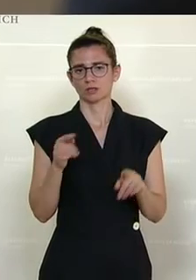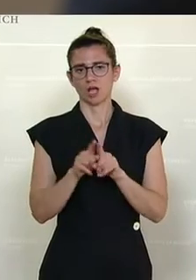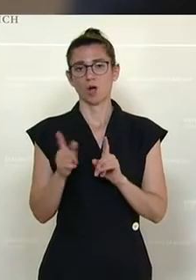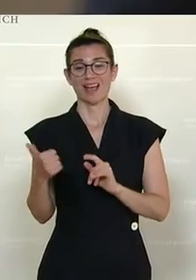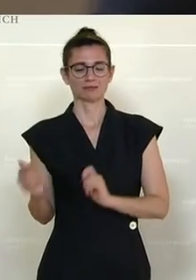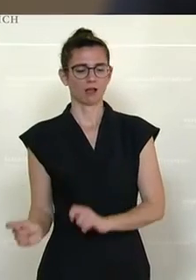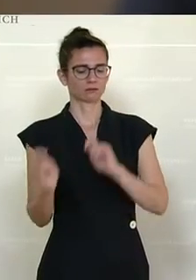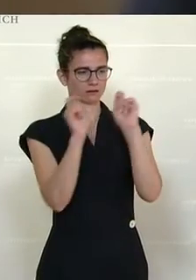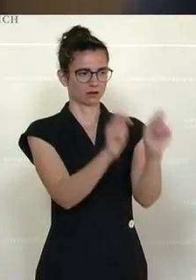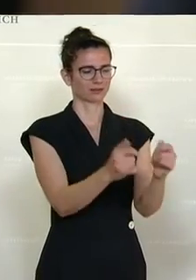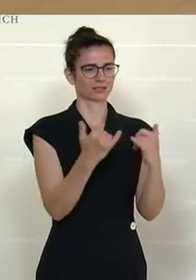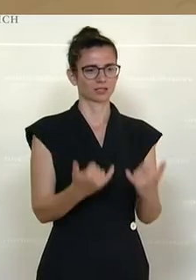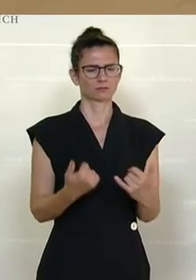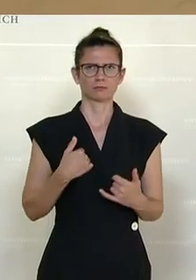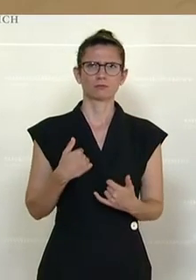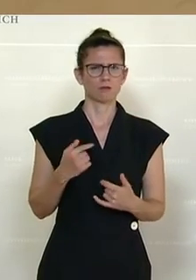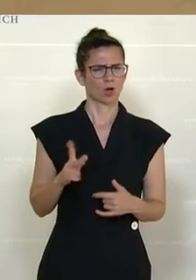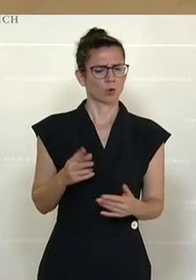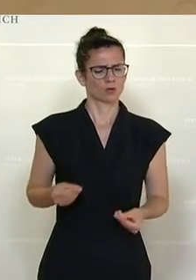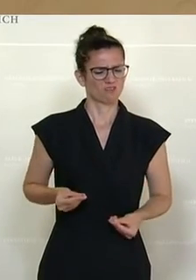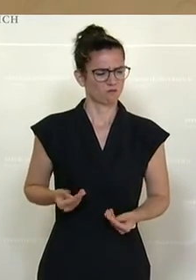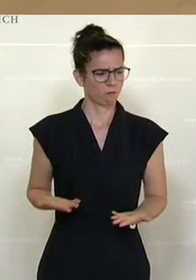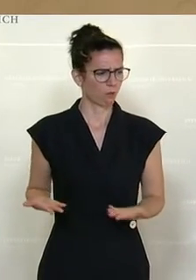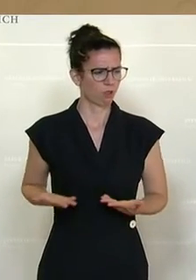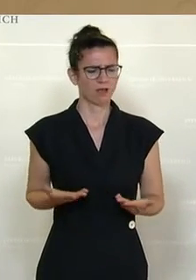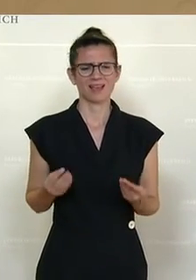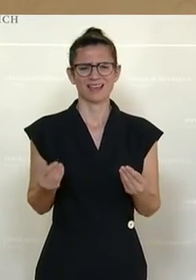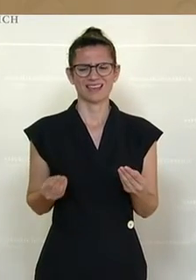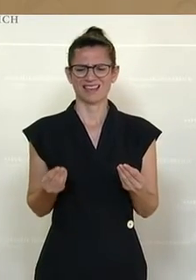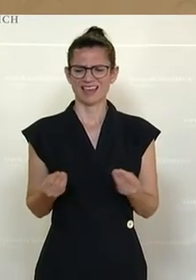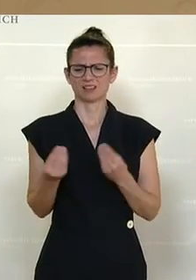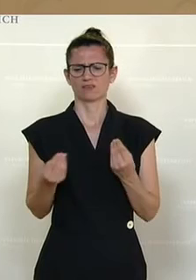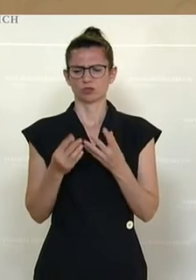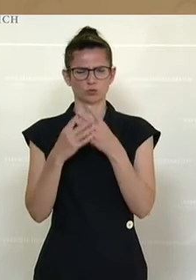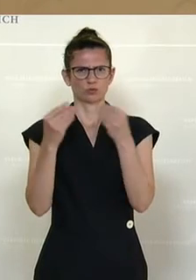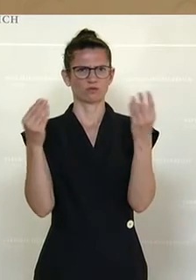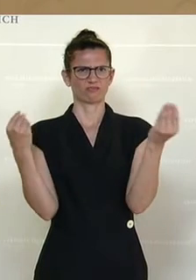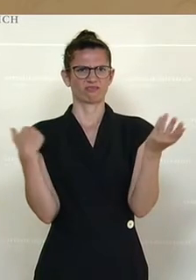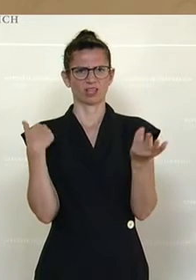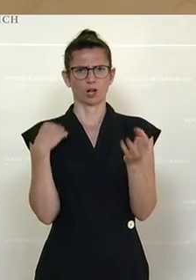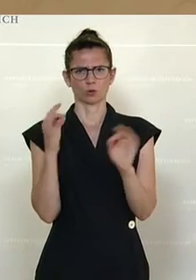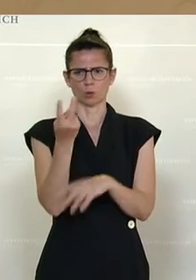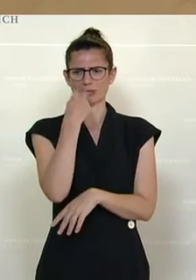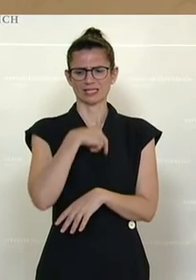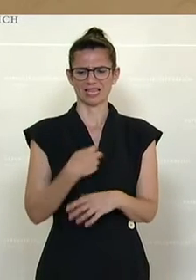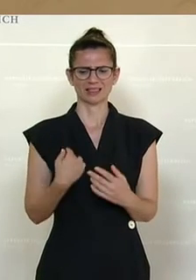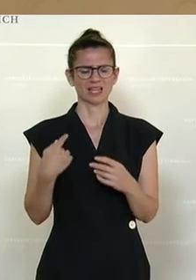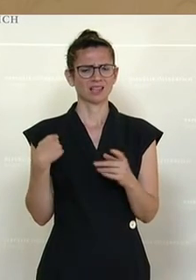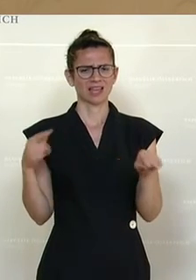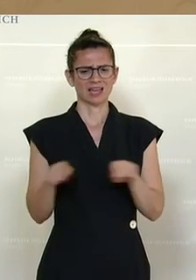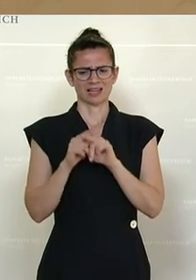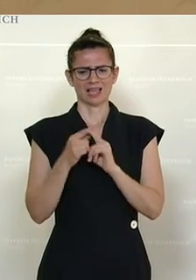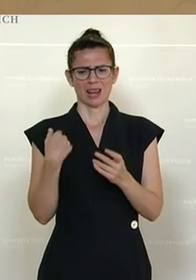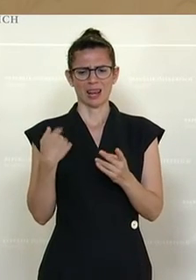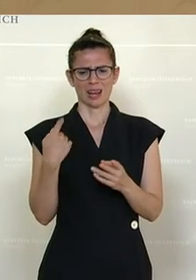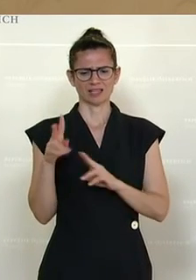Antrag stellen, weil wir schon das Gefühl haben, dass hier etwas übers Ziel hinausgeschossen wird, insbesondere was um die Gleichbehandlung aller Religionen